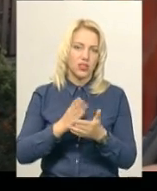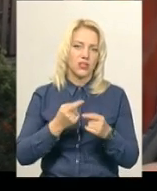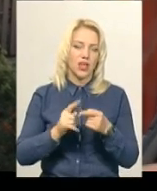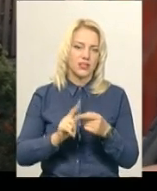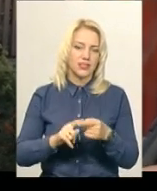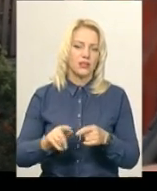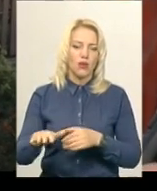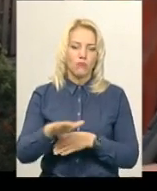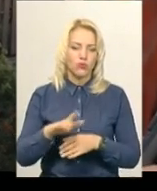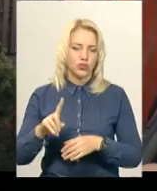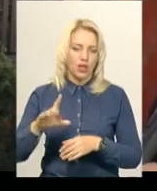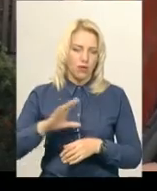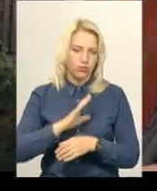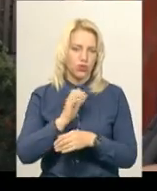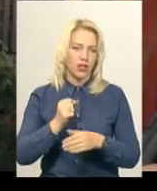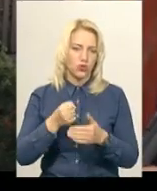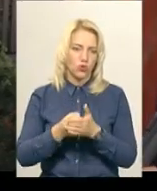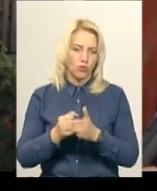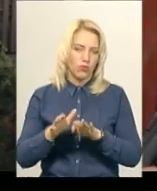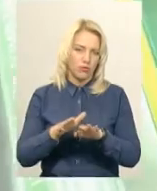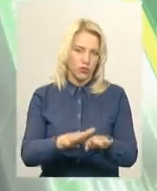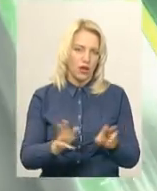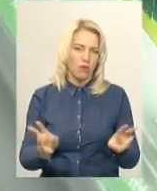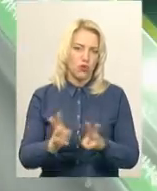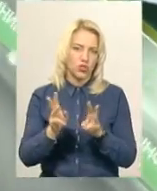яка була до прибуття пожежних підрозділів.